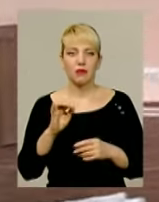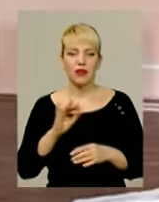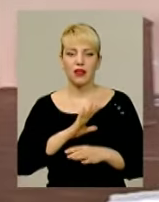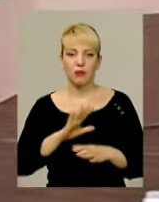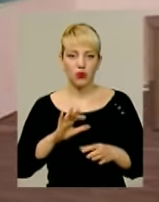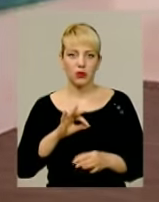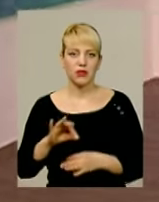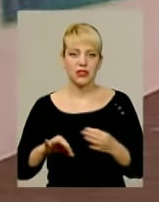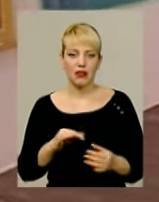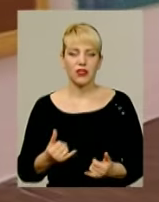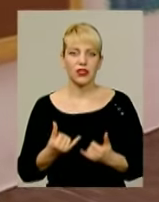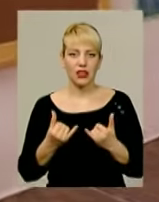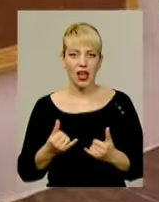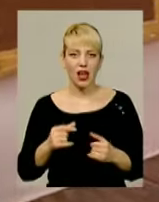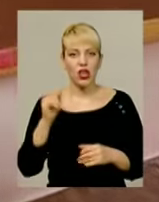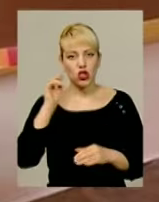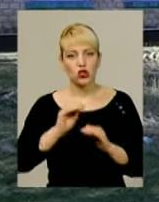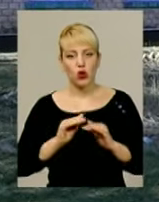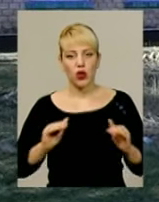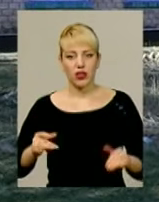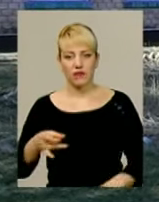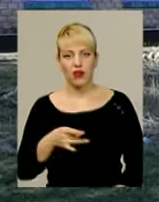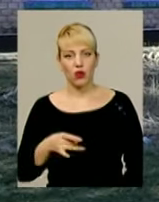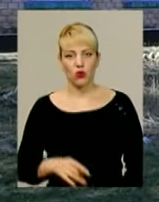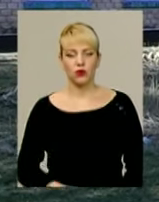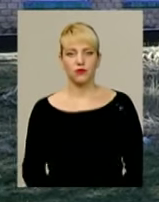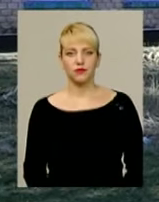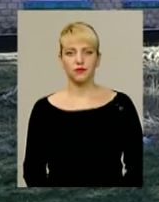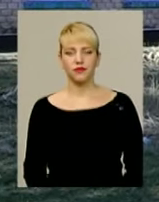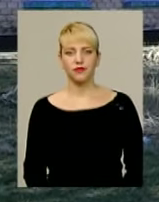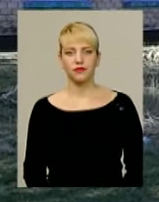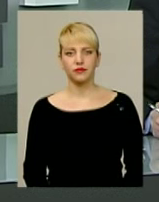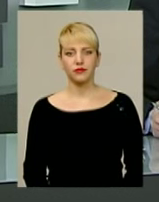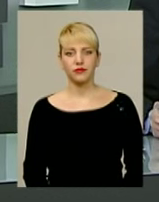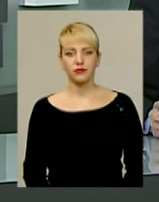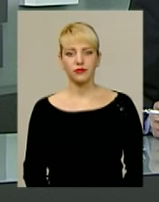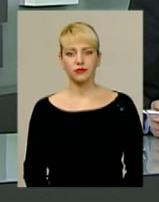Світлана Русіна, Михайло Габрух з Ярмолинецького району для інформаційного випуску.